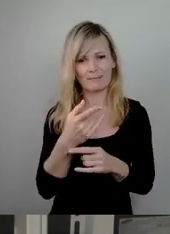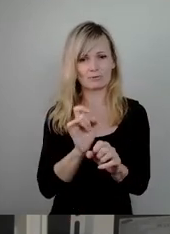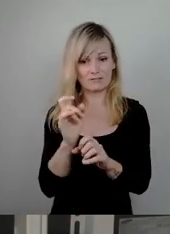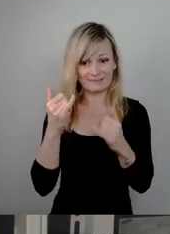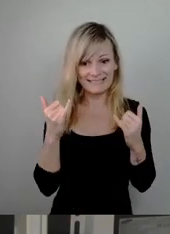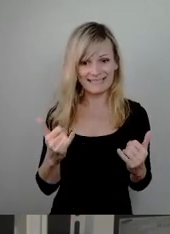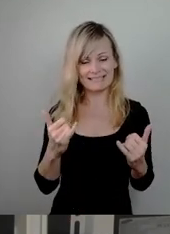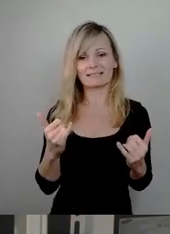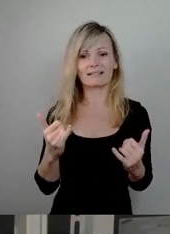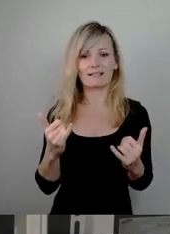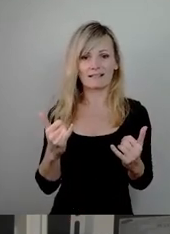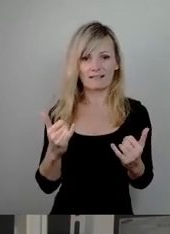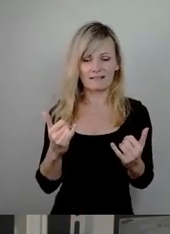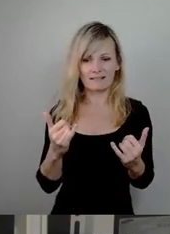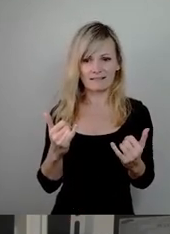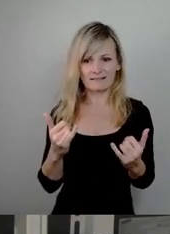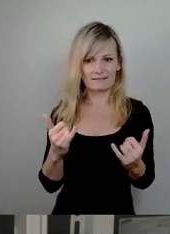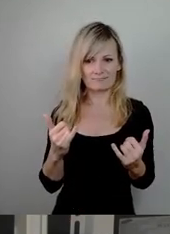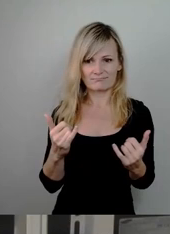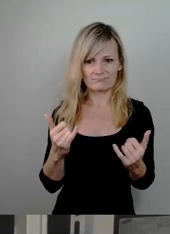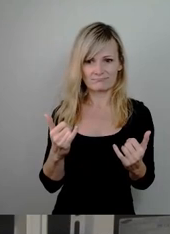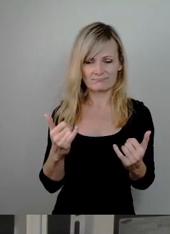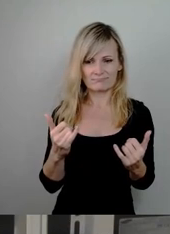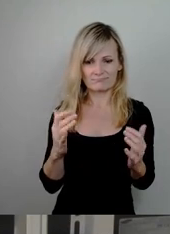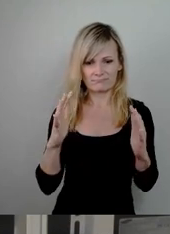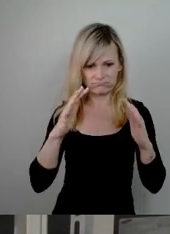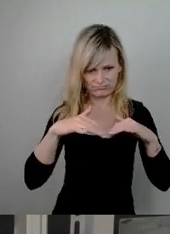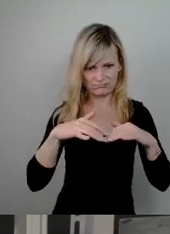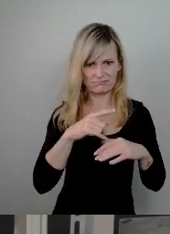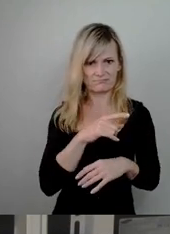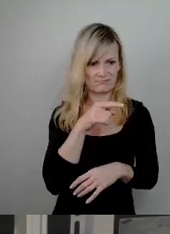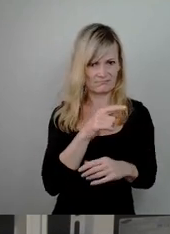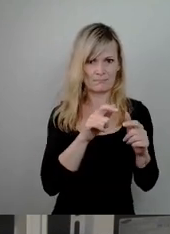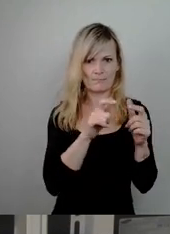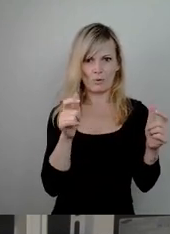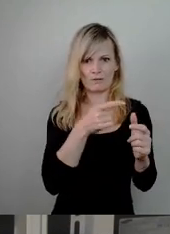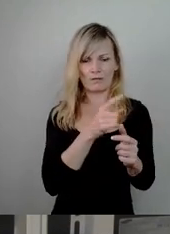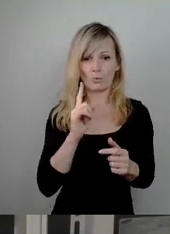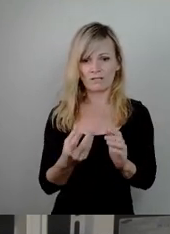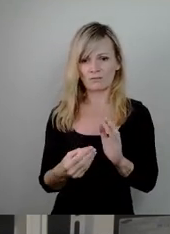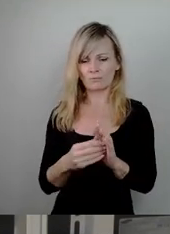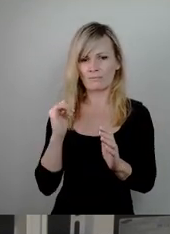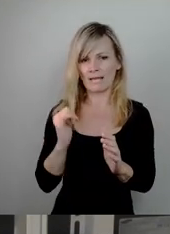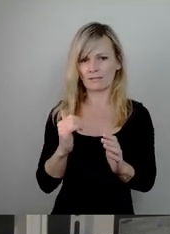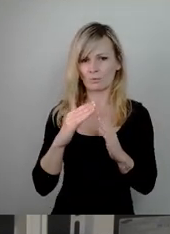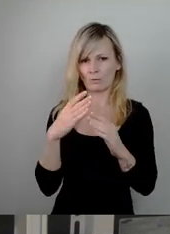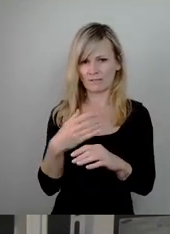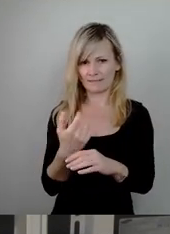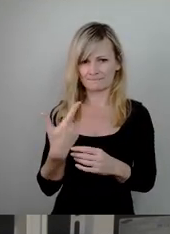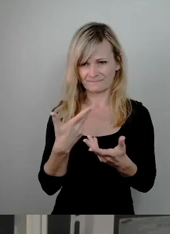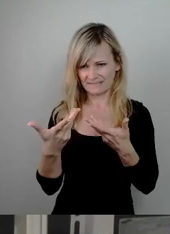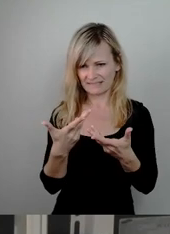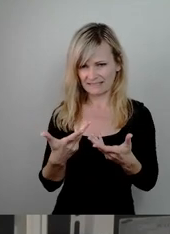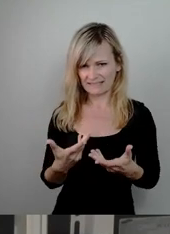wo wir nicht nur eine eingestürzte Brücke haben, sondern wie gesagt auch eine Belastung im Haushalt und darüber reden, dass wir Schulneubauten